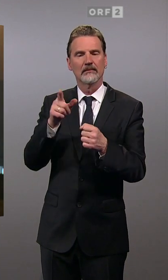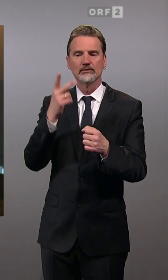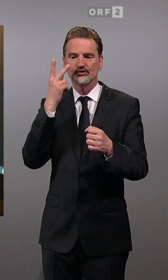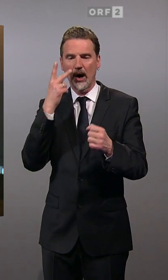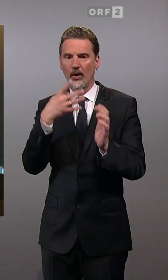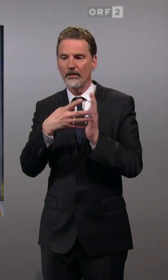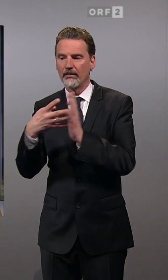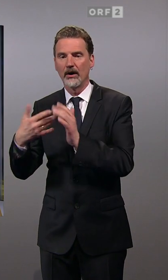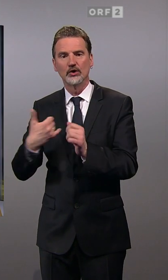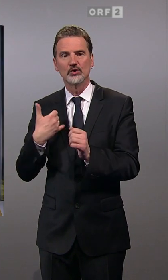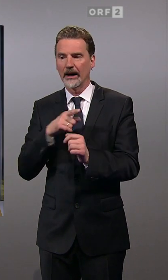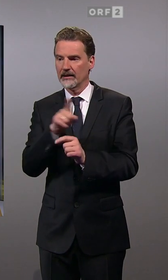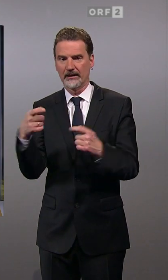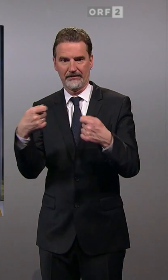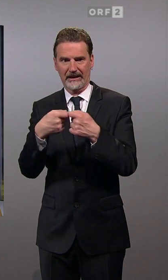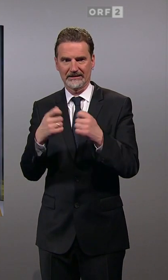überprüfen.